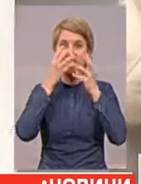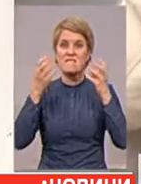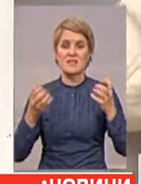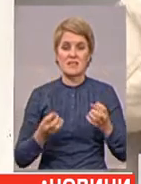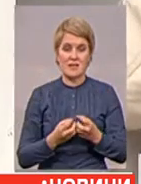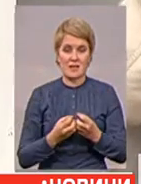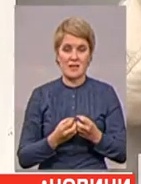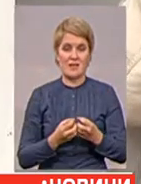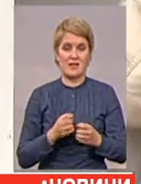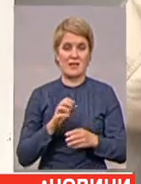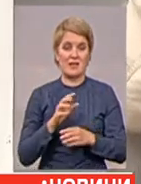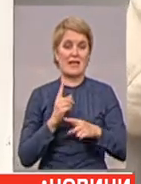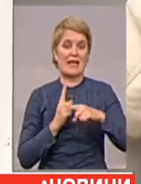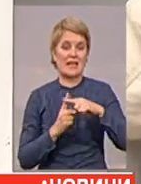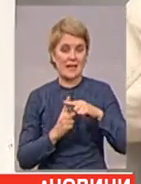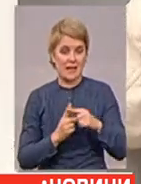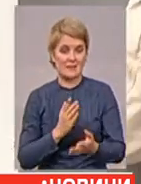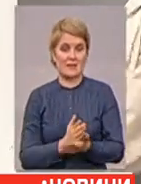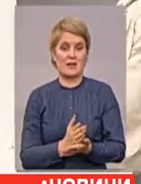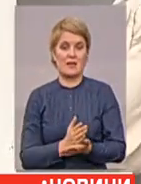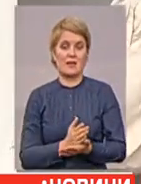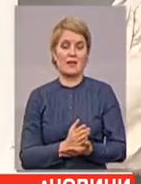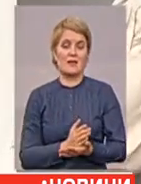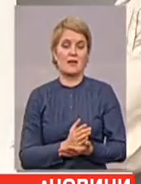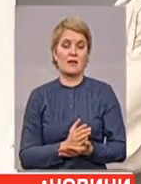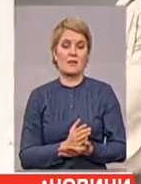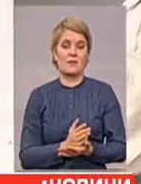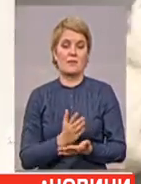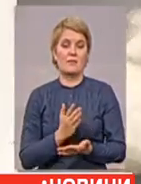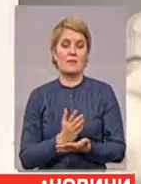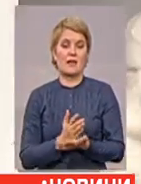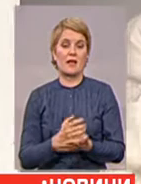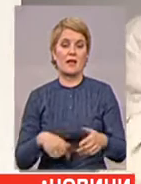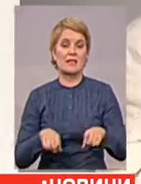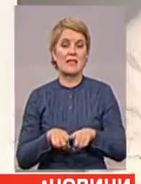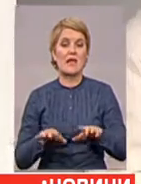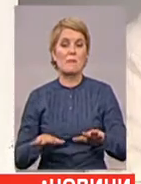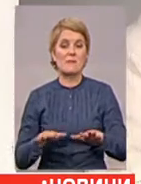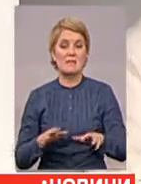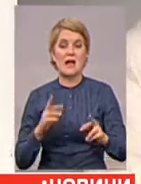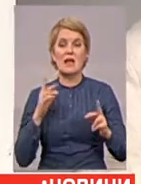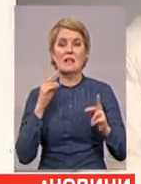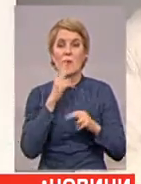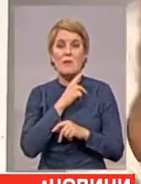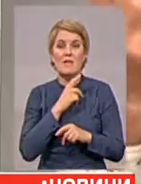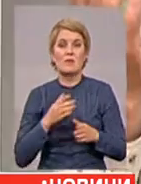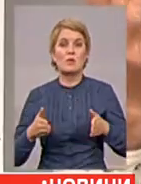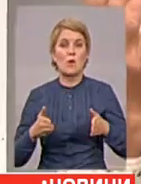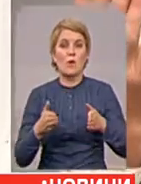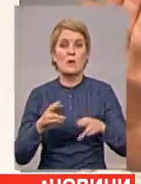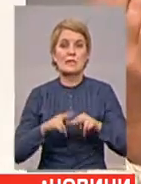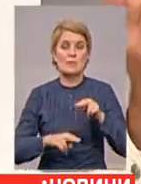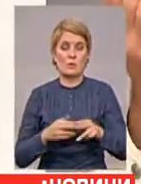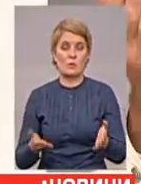Ось можете звернути, хрест там є. Бо є такі місця, вони неправильно зробили, ви розумієте? Це не